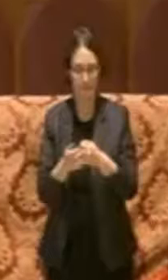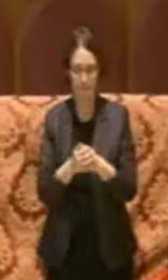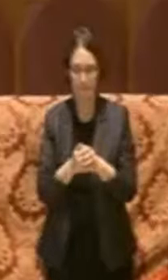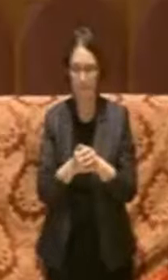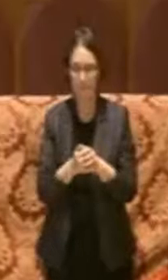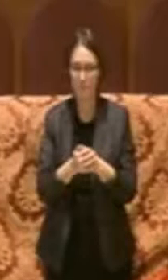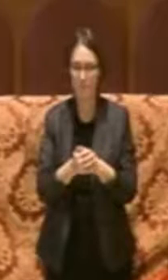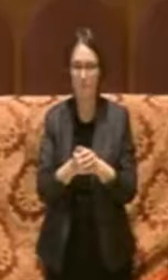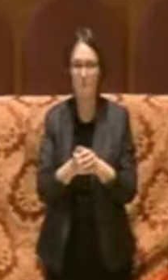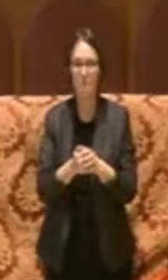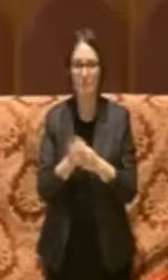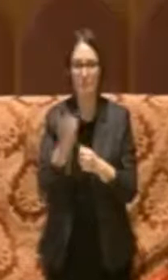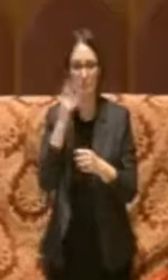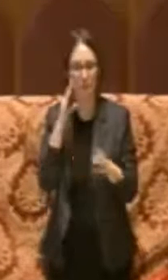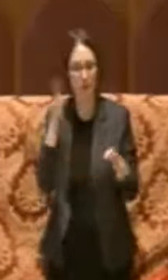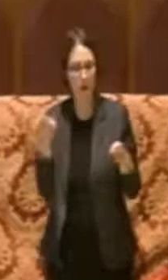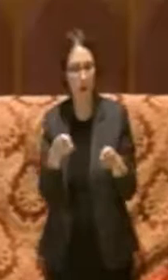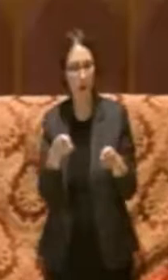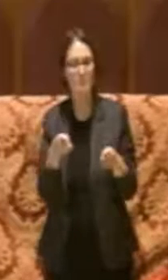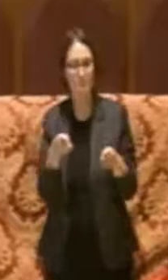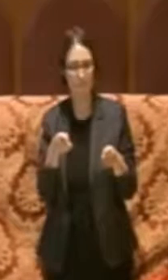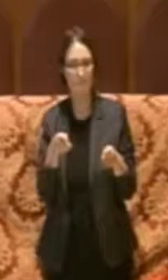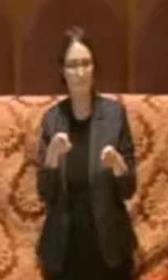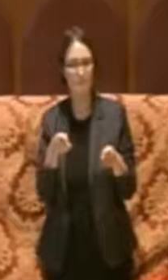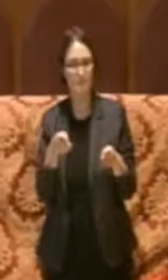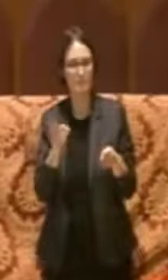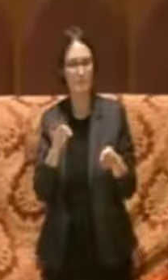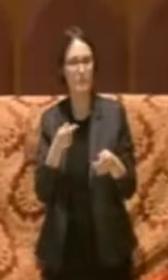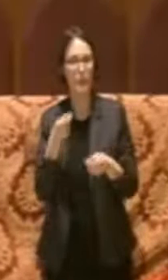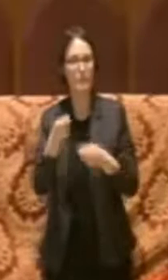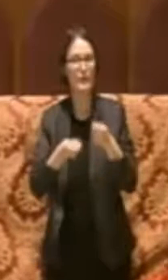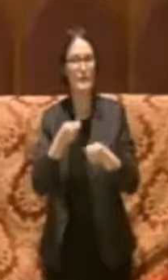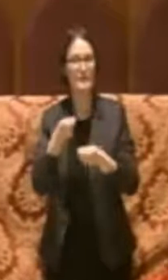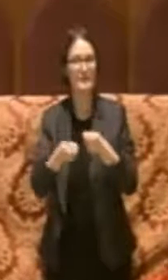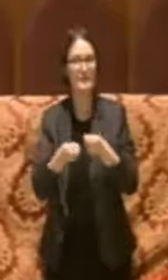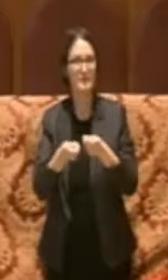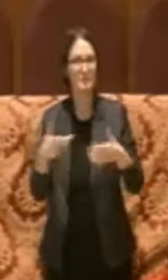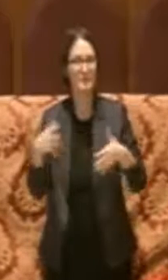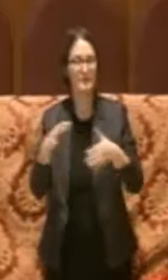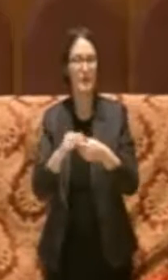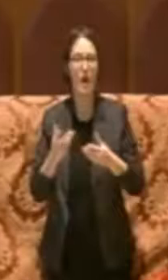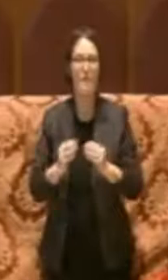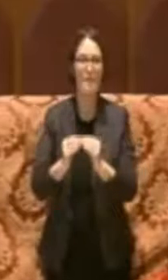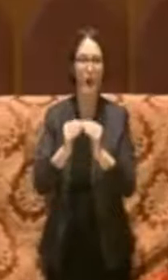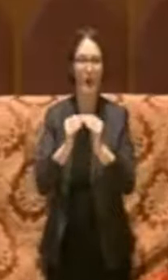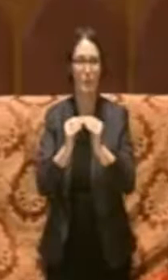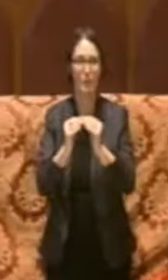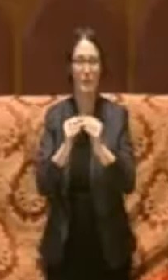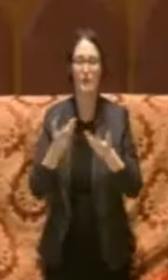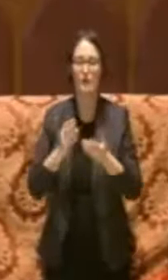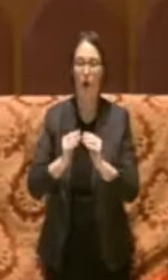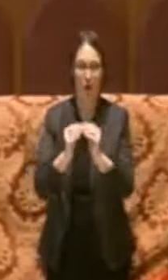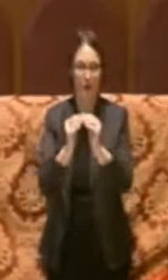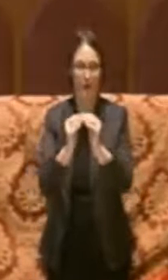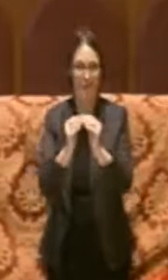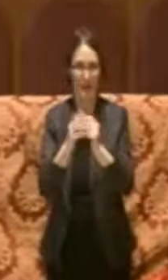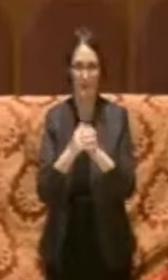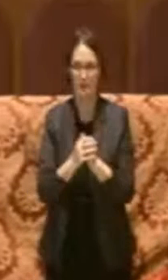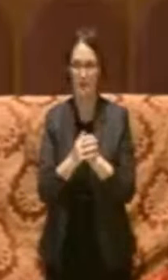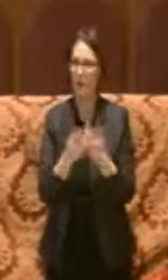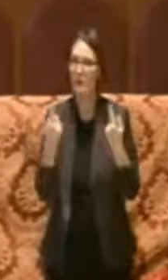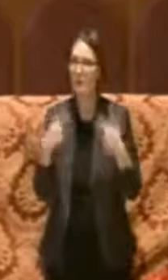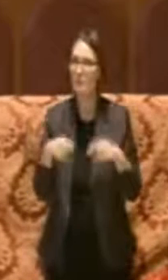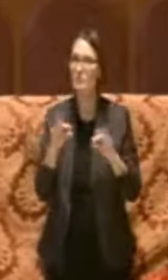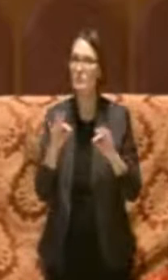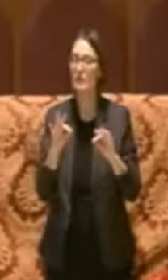mi vorrei soffermare in particolare, in questo caso, alle spese per manutenzioni varie e riparazioni. Questa